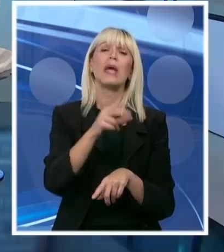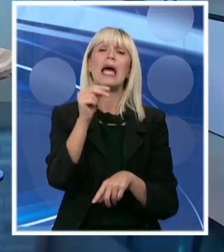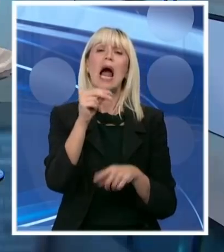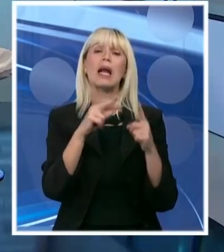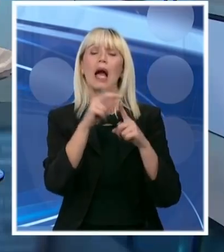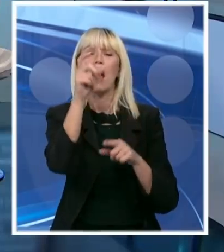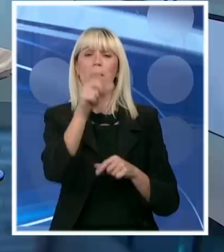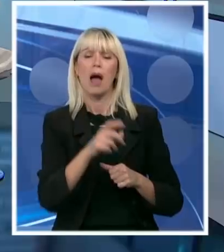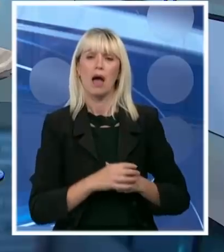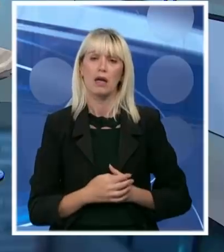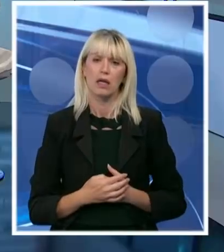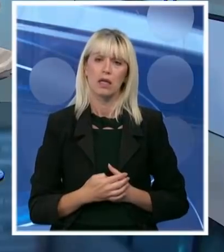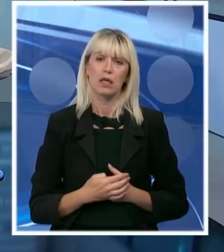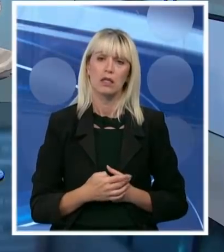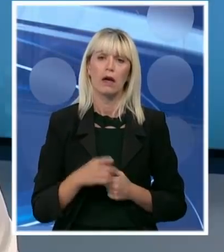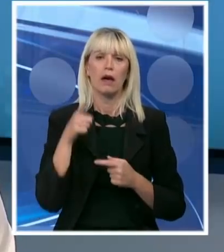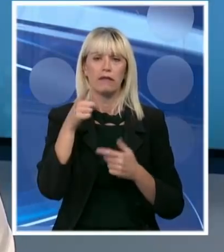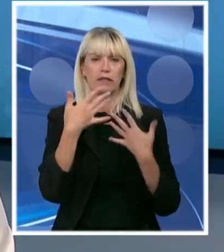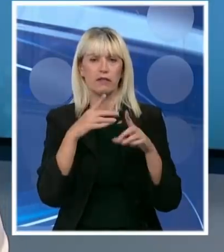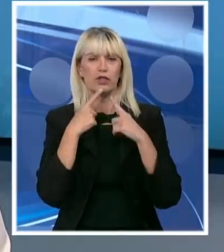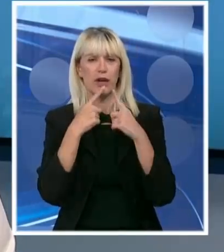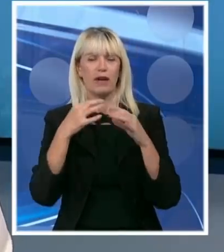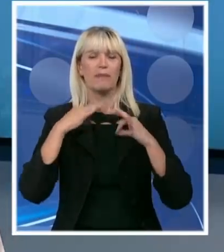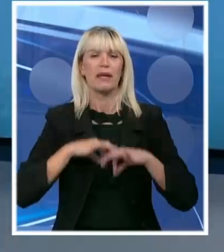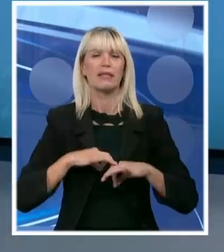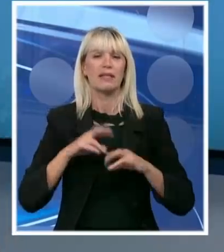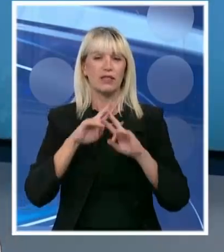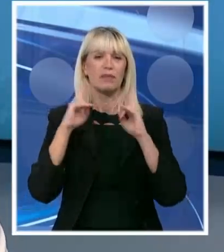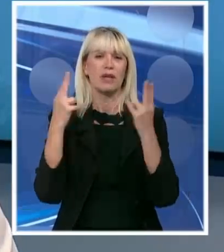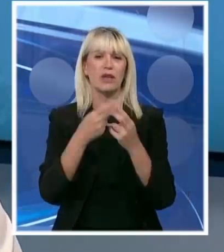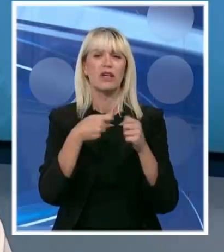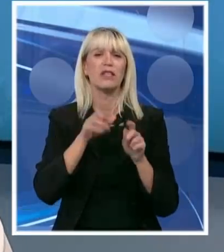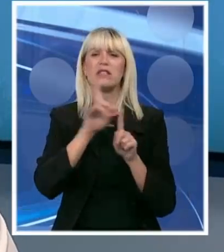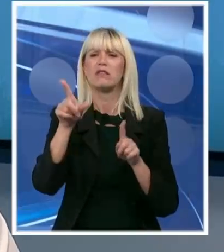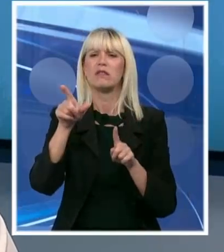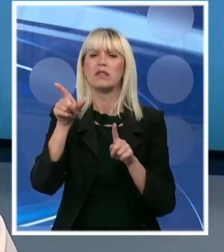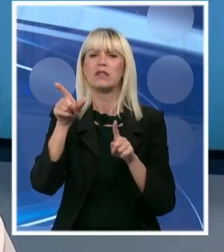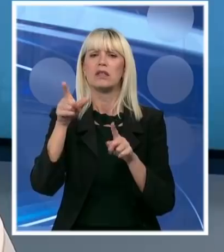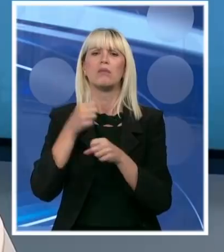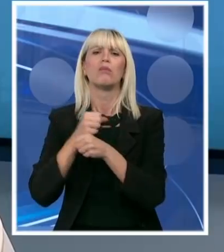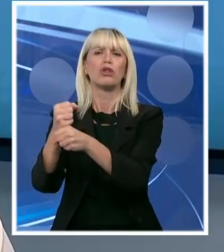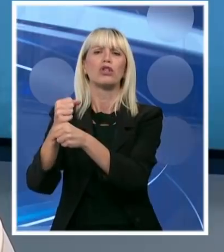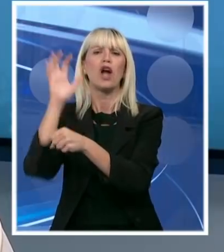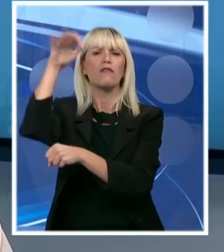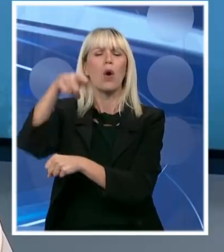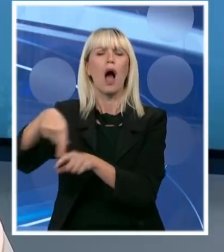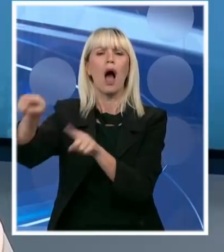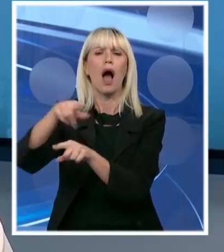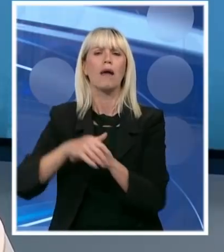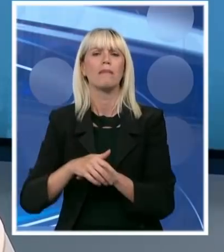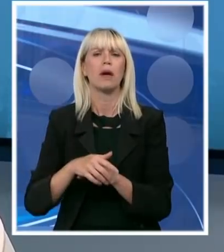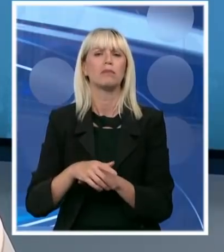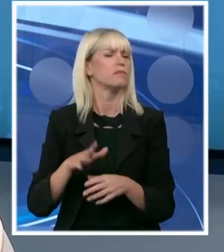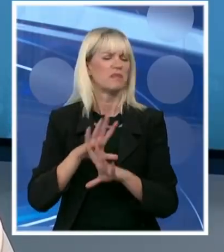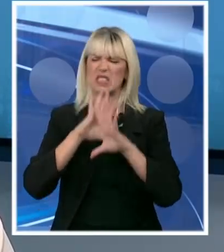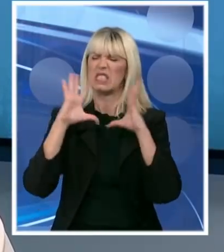silu. Rekli ste da su predsjednice Međunarodne zajednice svi na toj strani Albanskoj koja stremi. Negde se stiče utisak